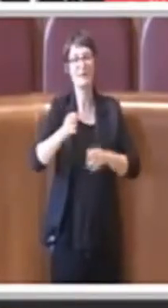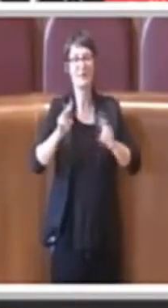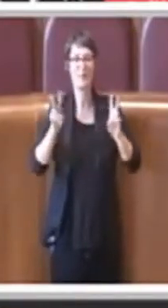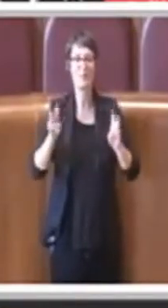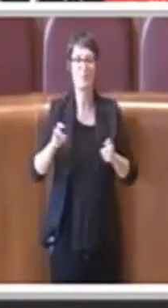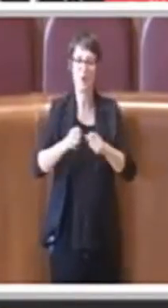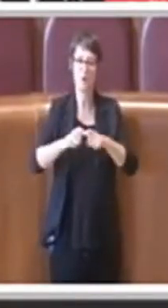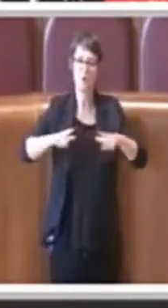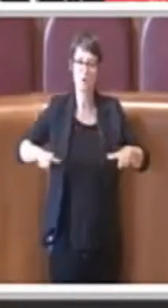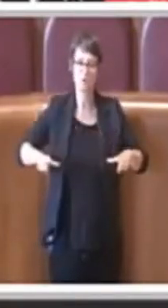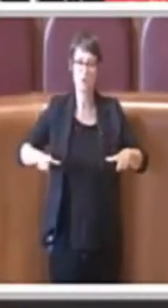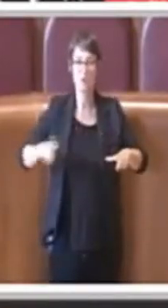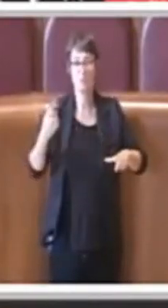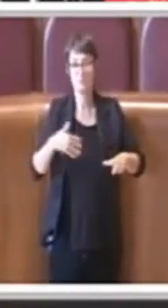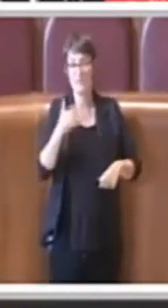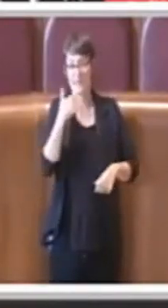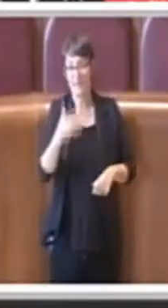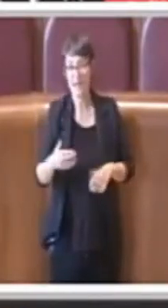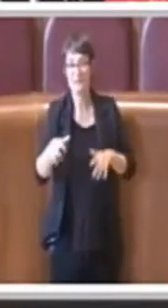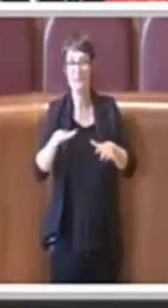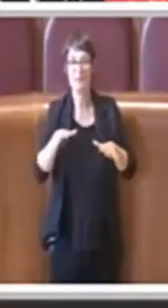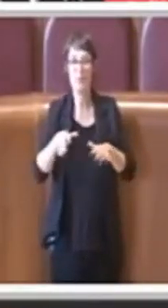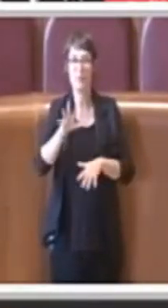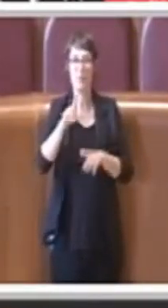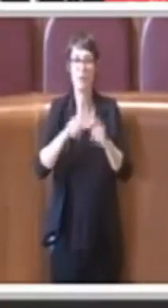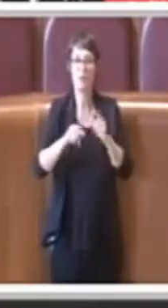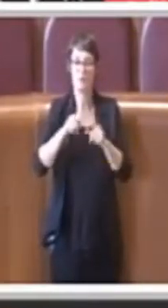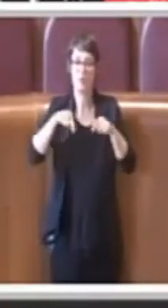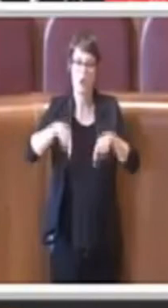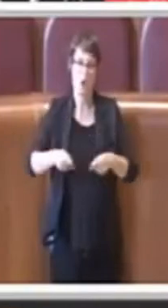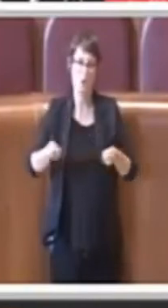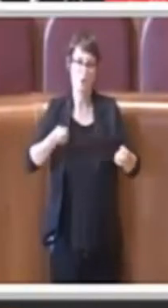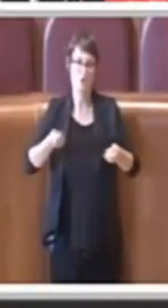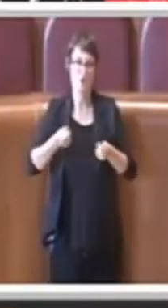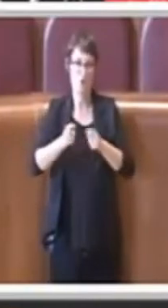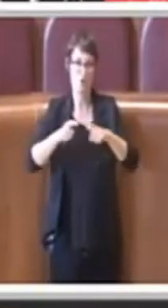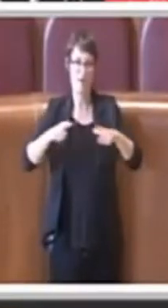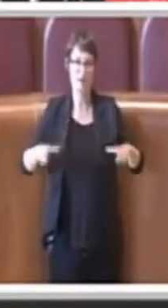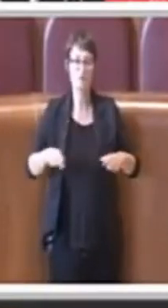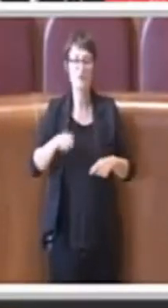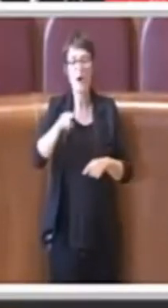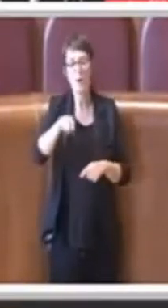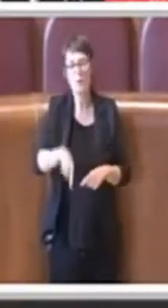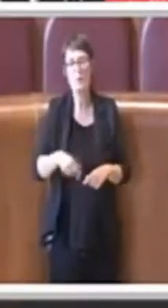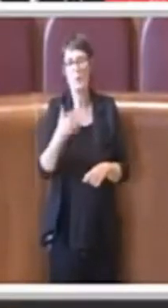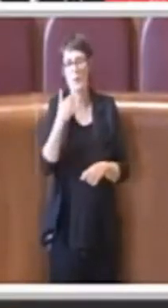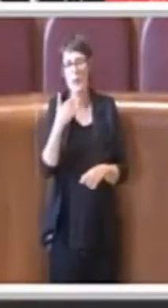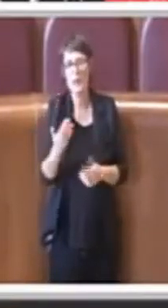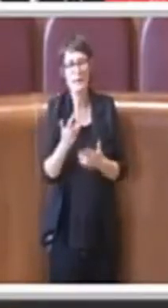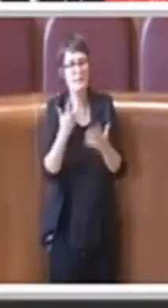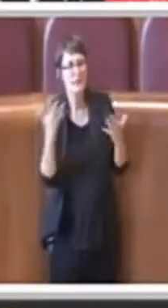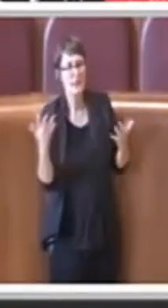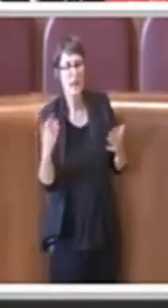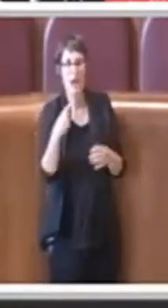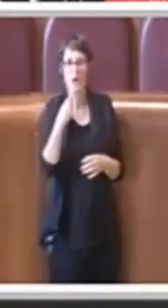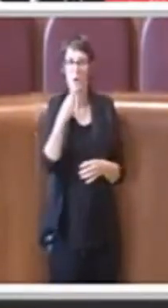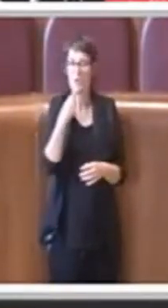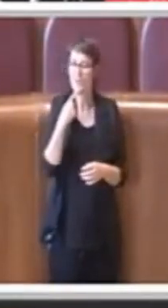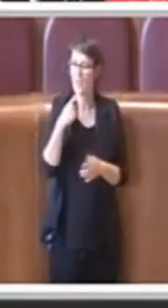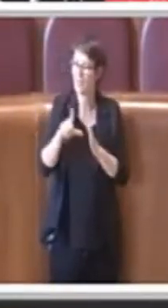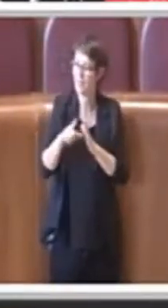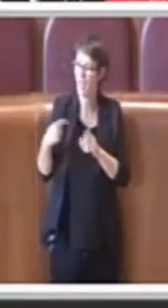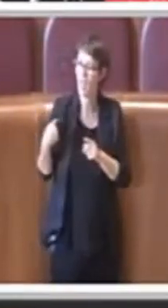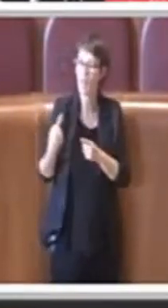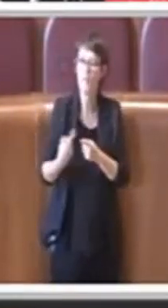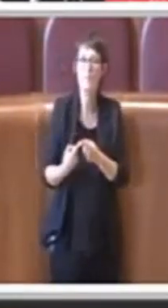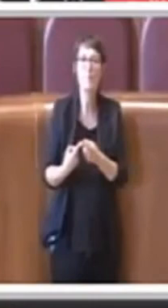anche grazie sia al Movimento 5 Stelle che oggi governa questa città, ma anche grazie ovviamente a chi nel corso del tempo,